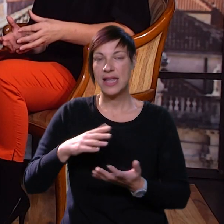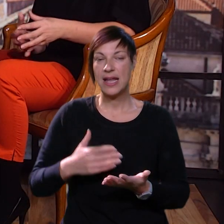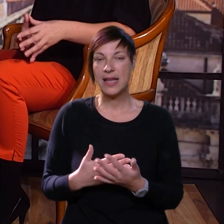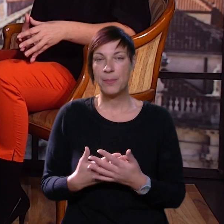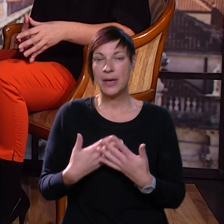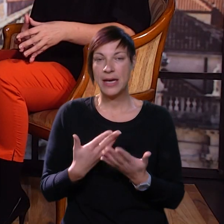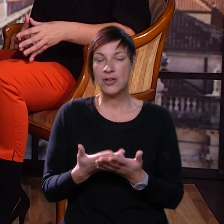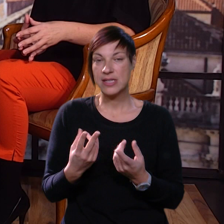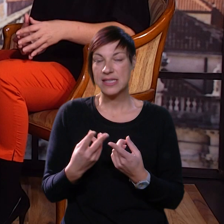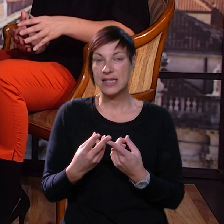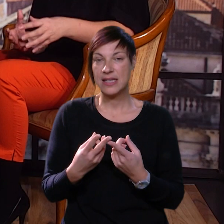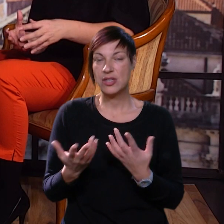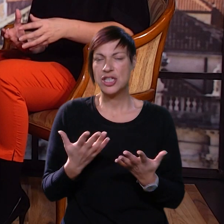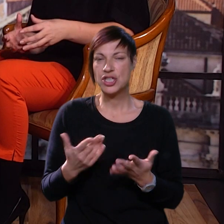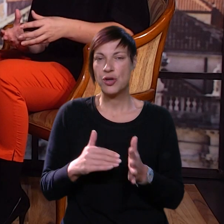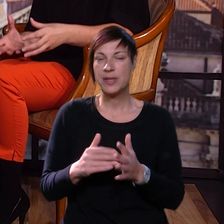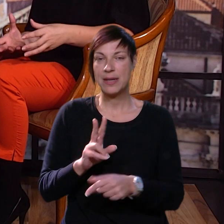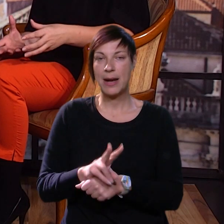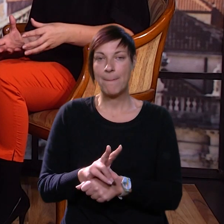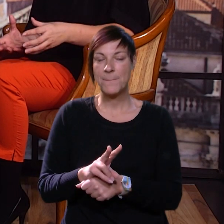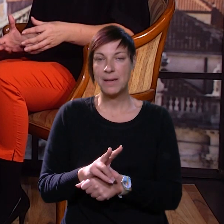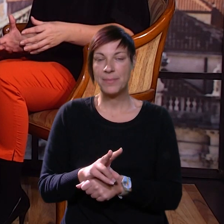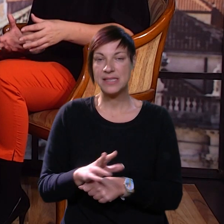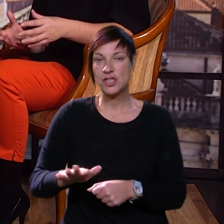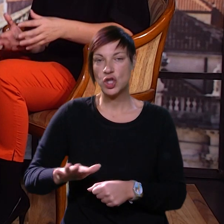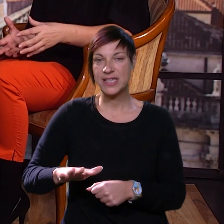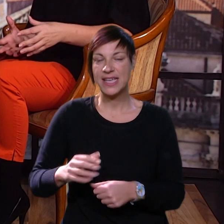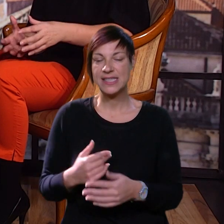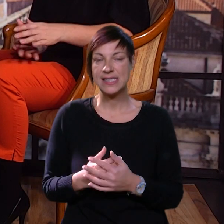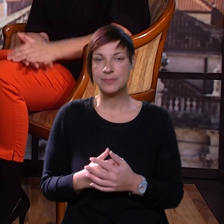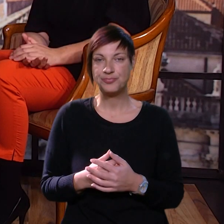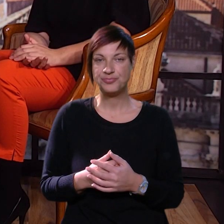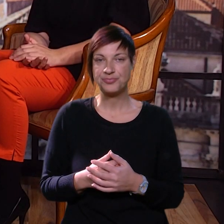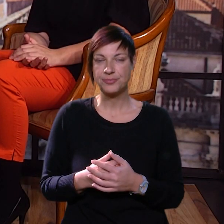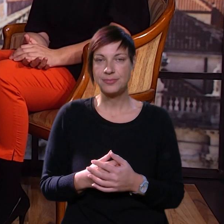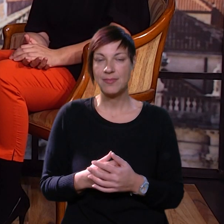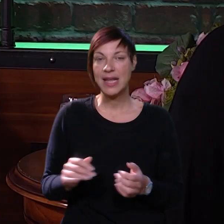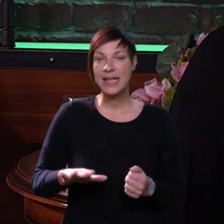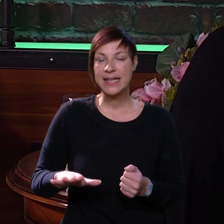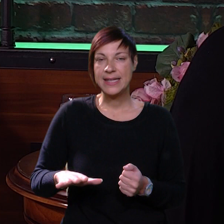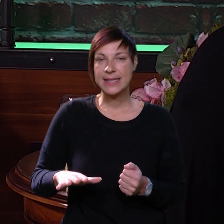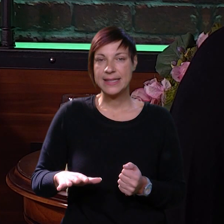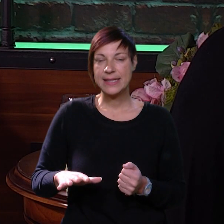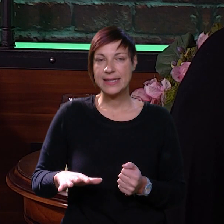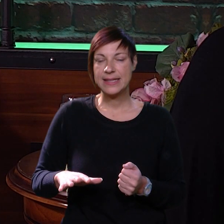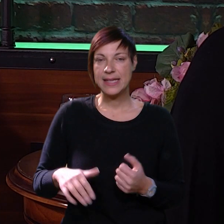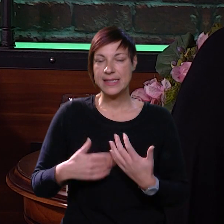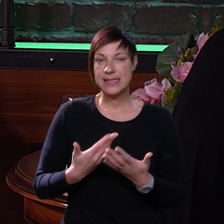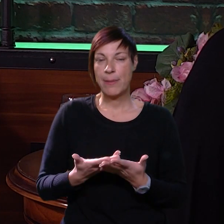izgleda puta malih ekrana, na što bi trebali pripaziti, recimo, kod svoje djece? Djeca,